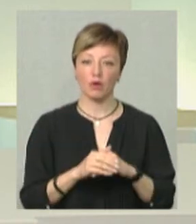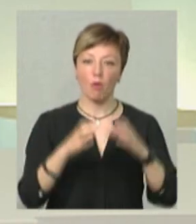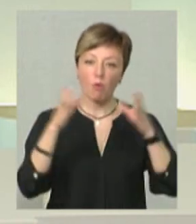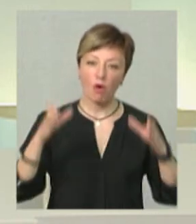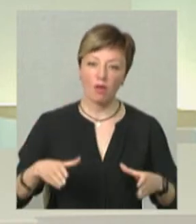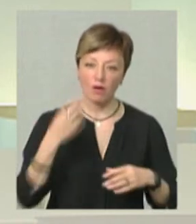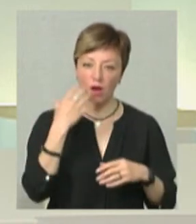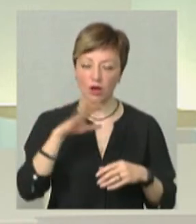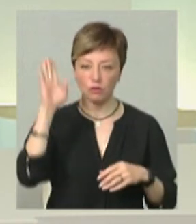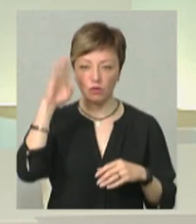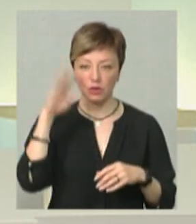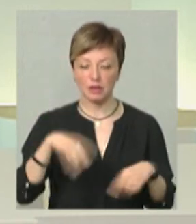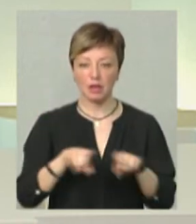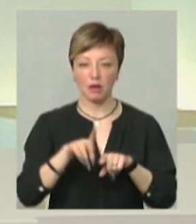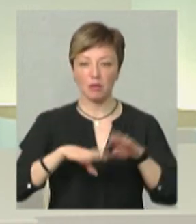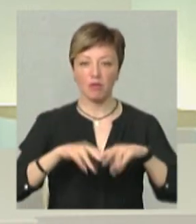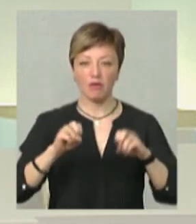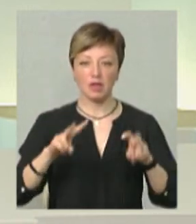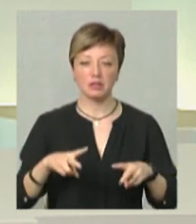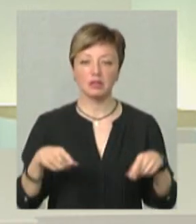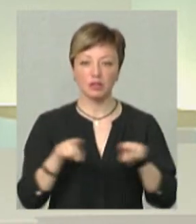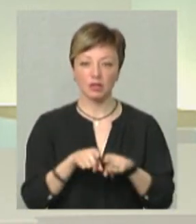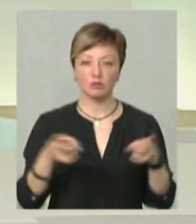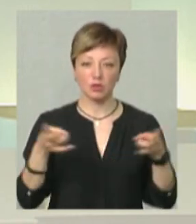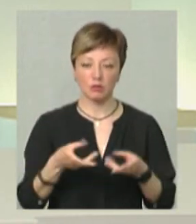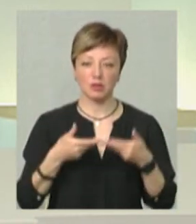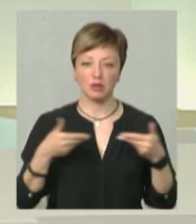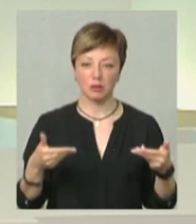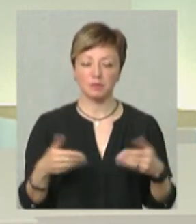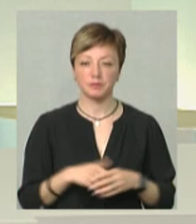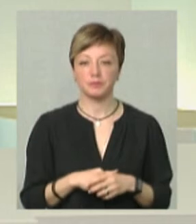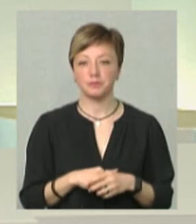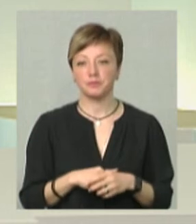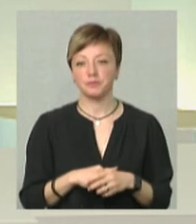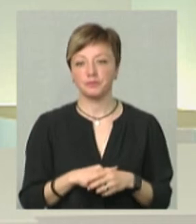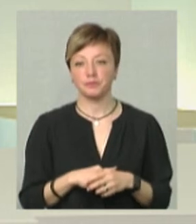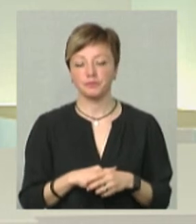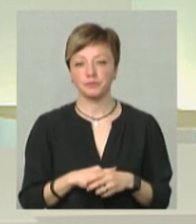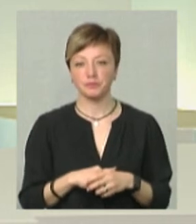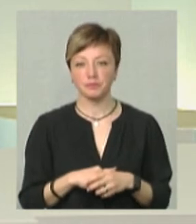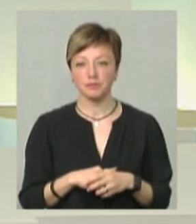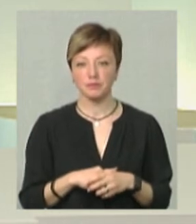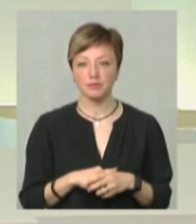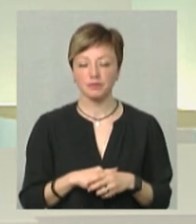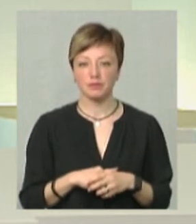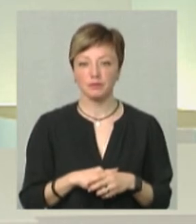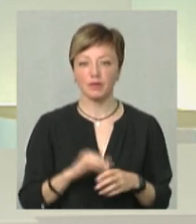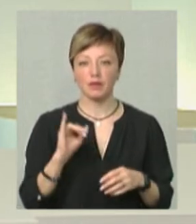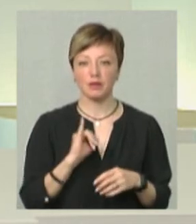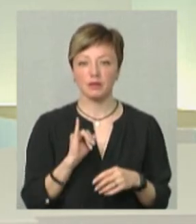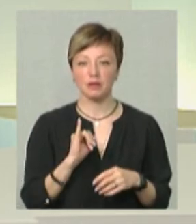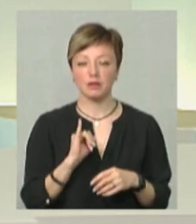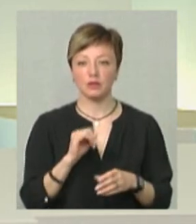бойлерів для гарячої води. Це такі професії, які теж нам потрібні. І, зокрема, і мулярів вони навчають,